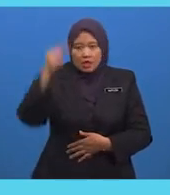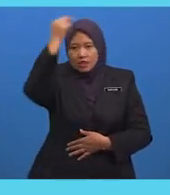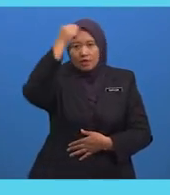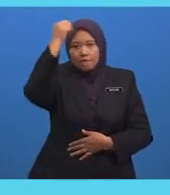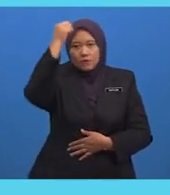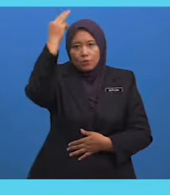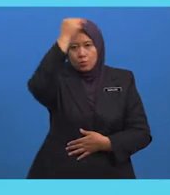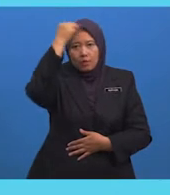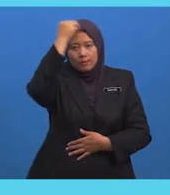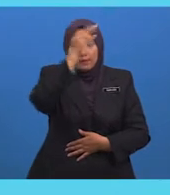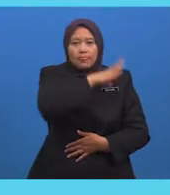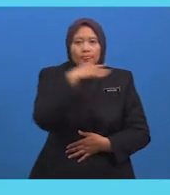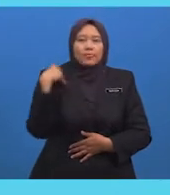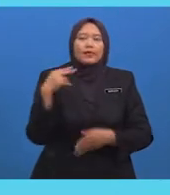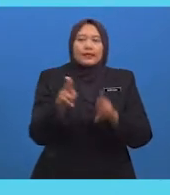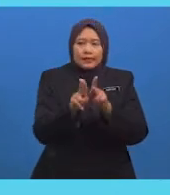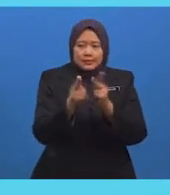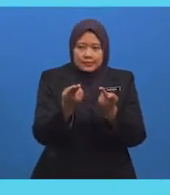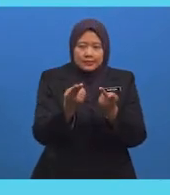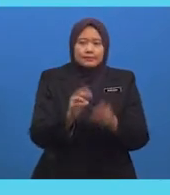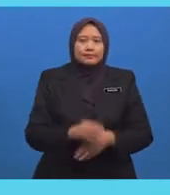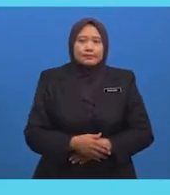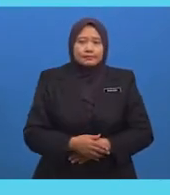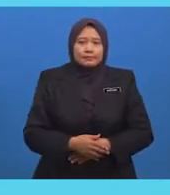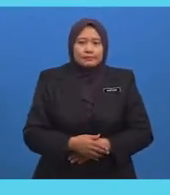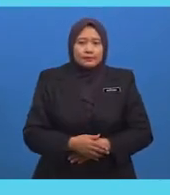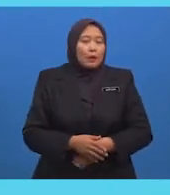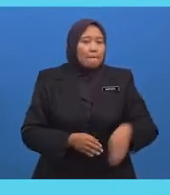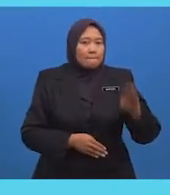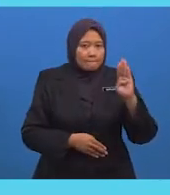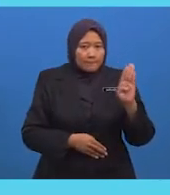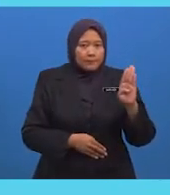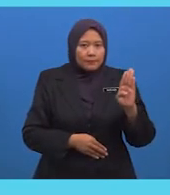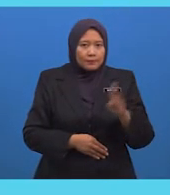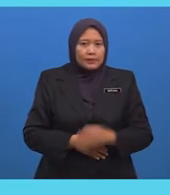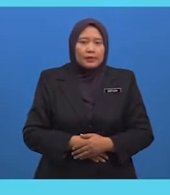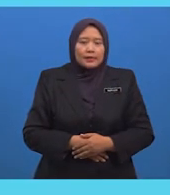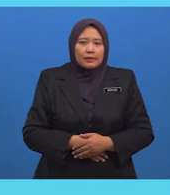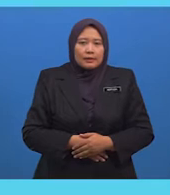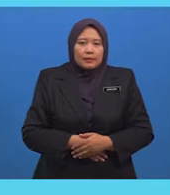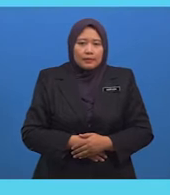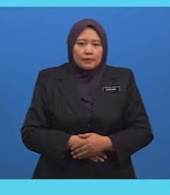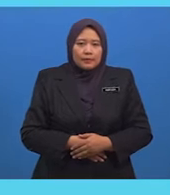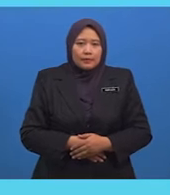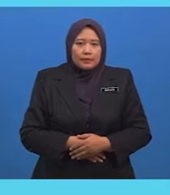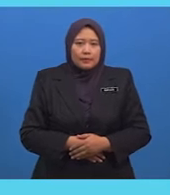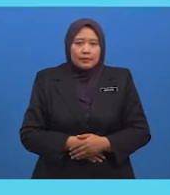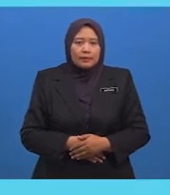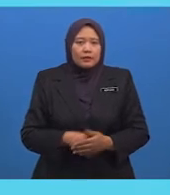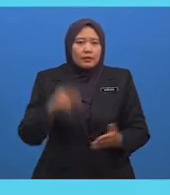Dan Hadis B Pada Pertengahan Abad ke-8